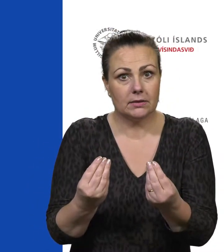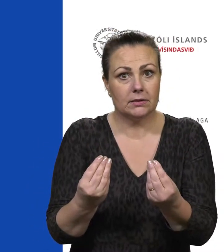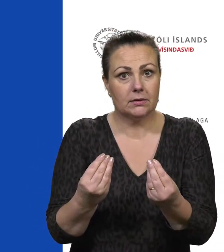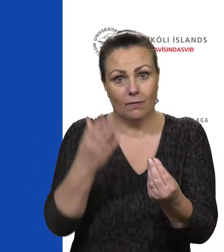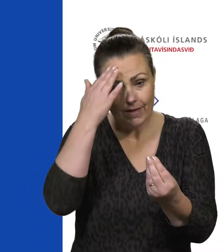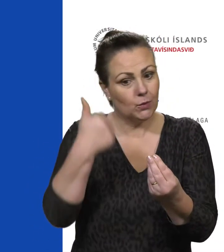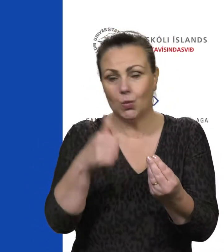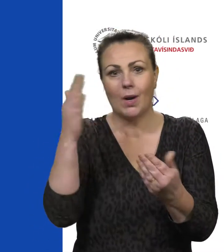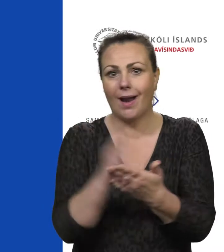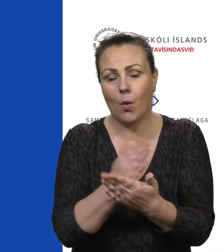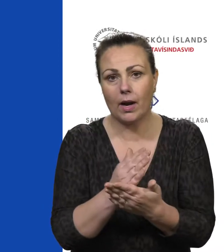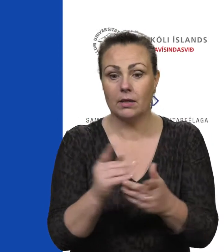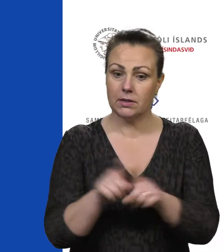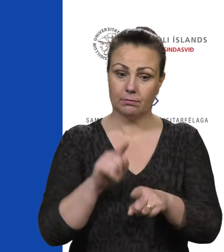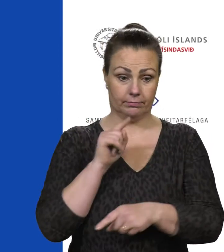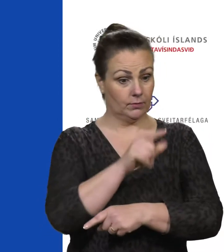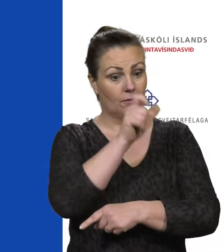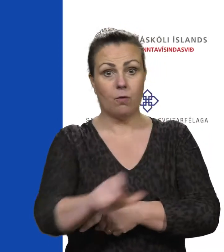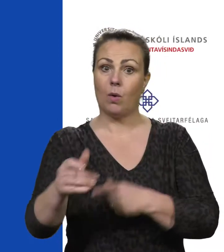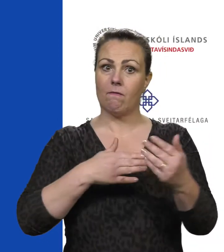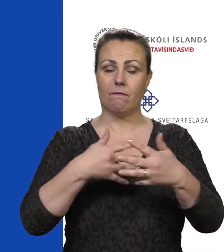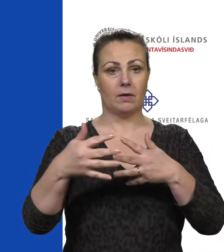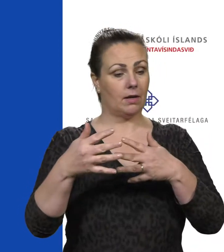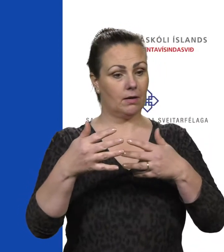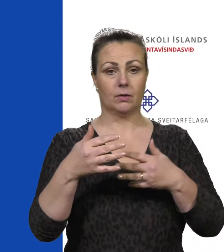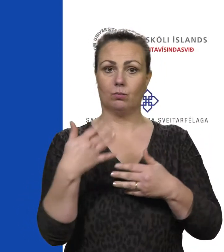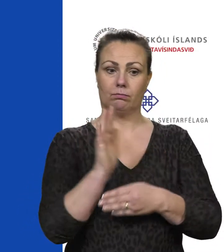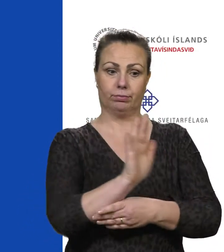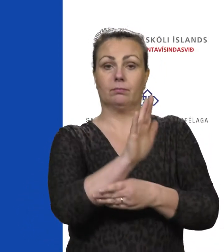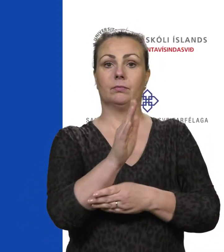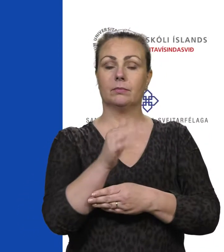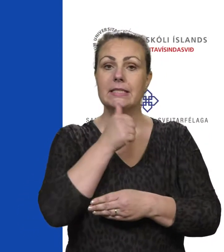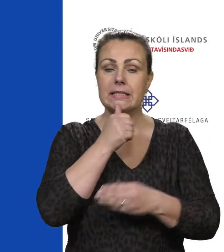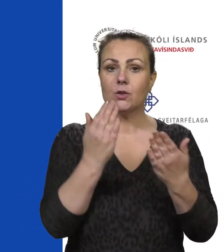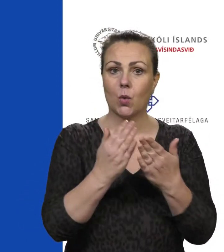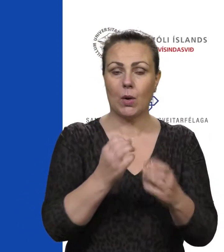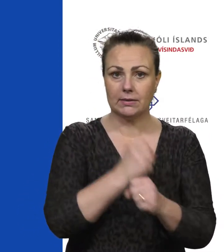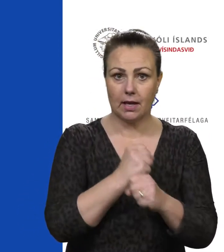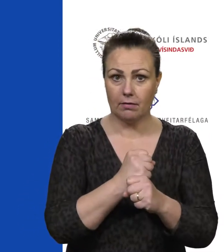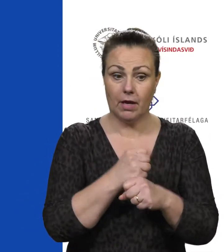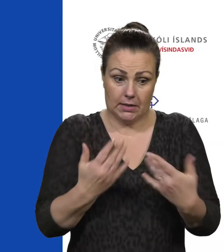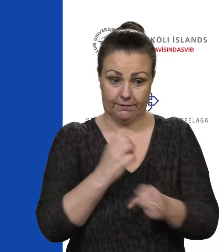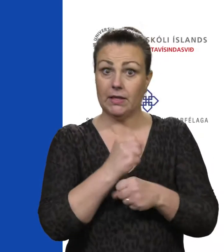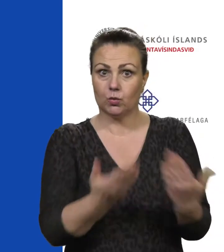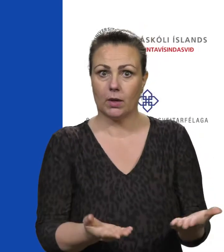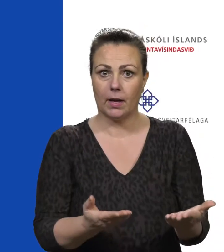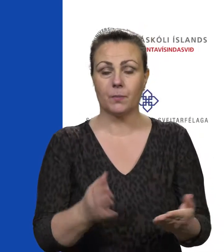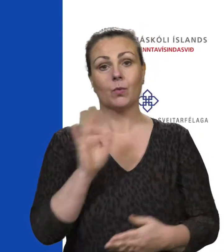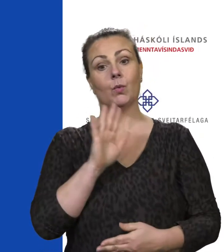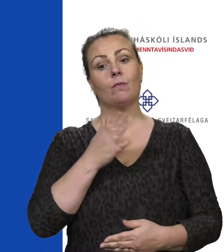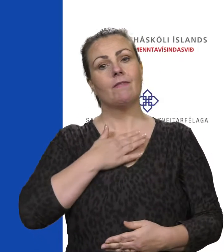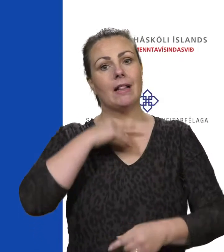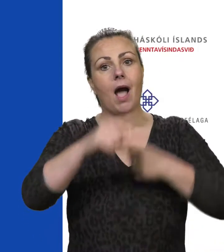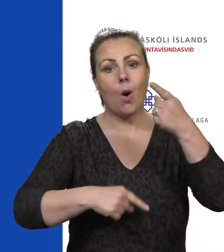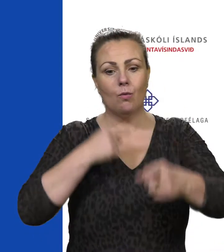fólk. Þetta er bara einkenni hinn af fælmennskuna sem einkenni íslensk skólastar. Og nú langar okkur til að halda þessu